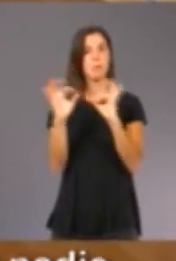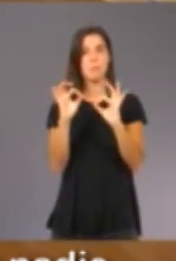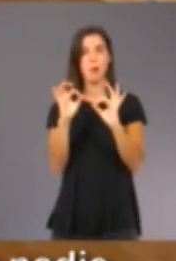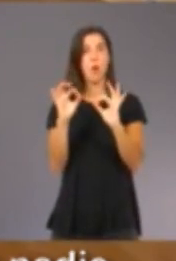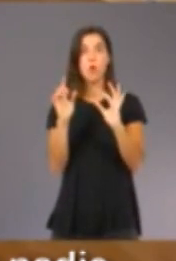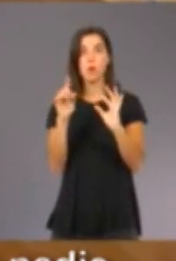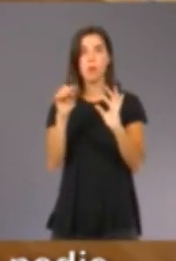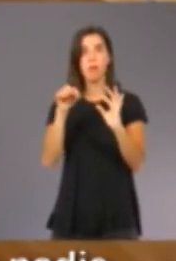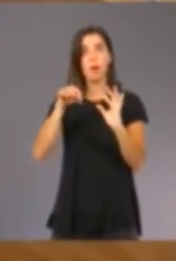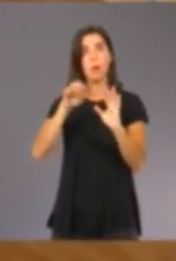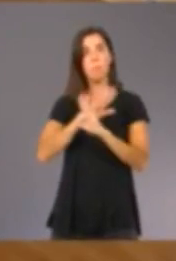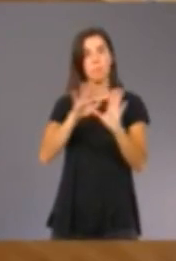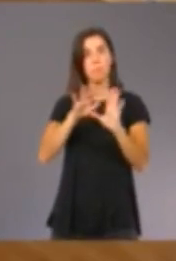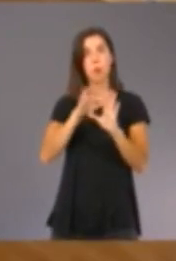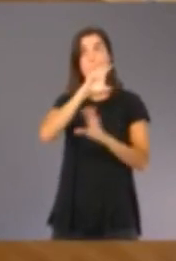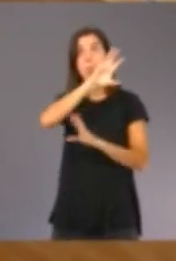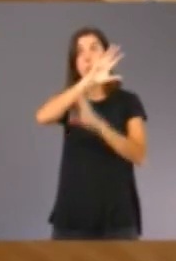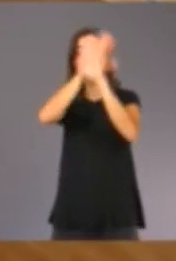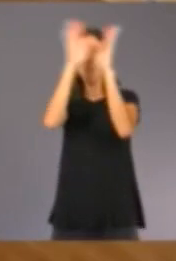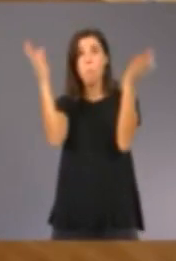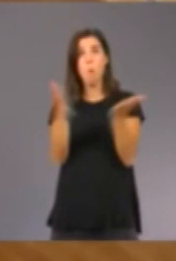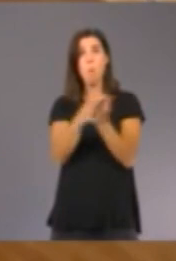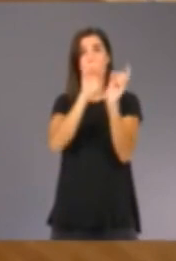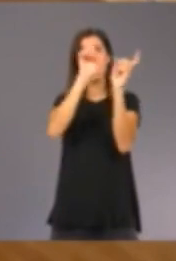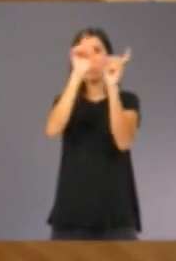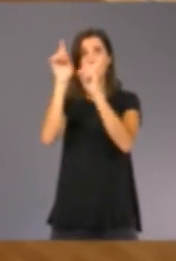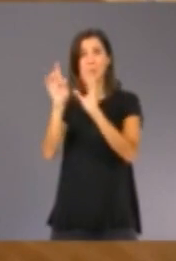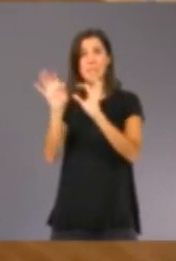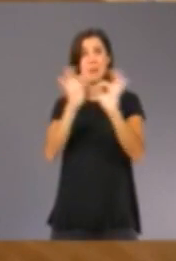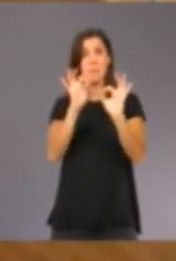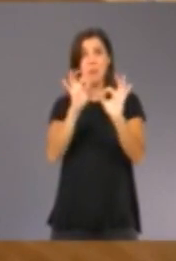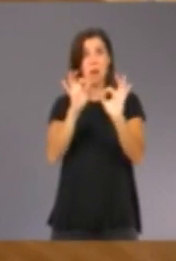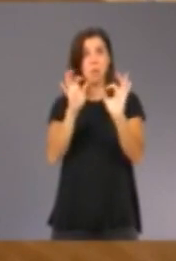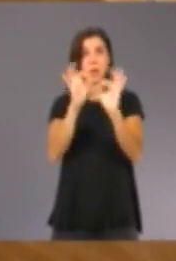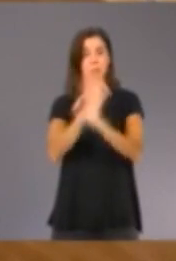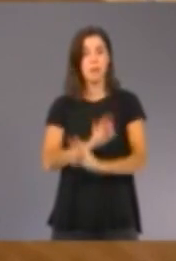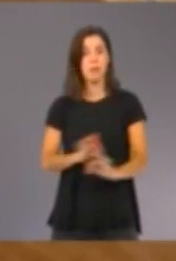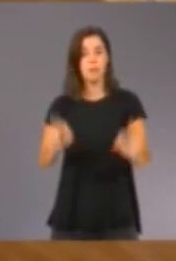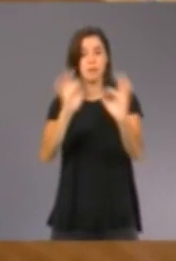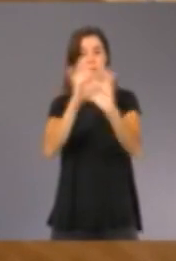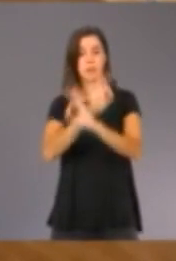ningú en ninguna part del món. Si només hem de posar les notícies.